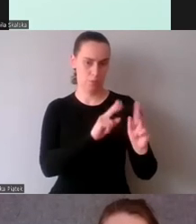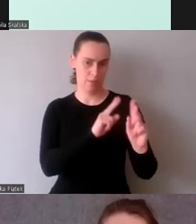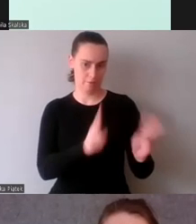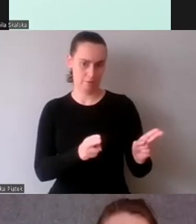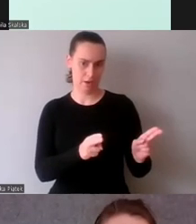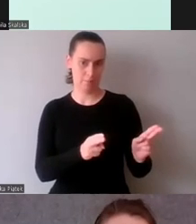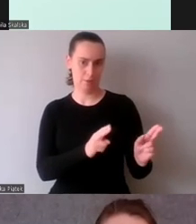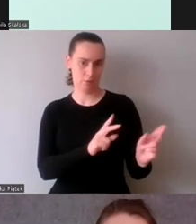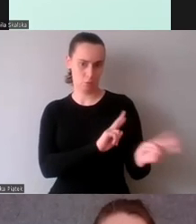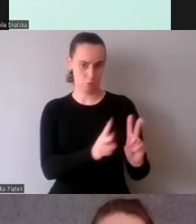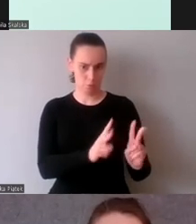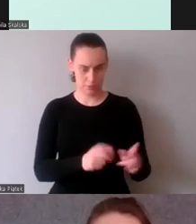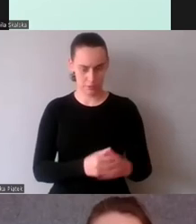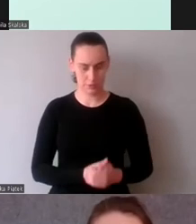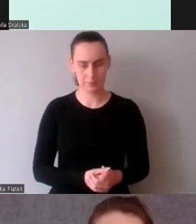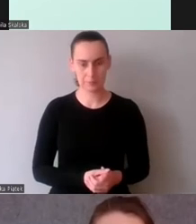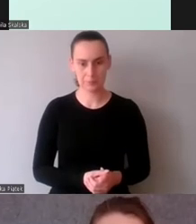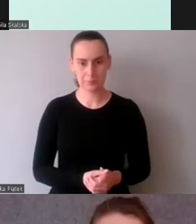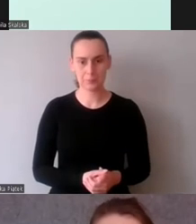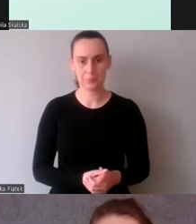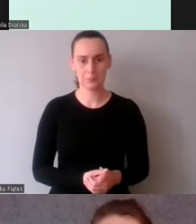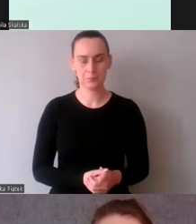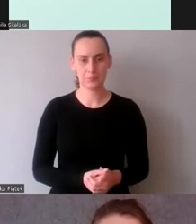Podwójna sekwencja, czyli